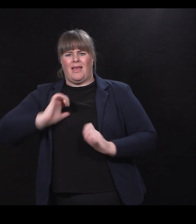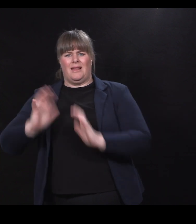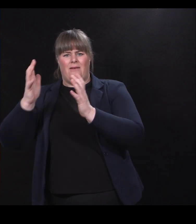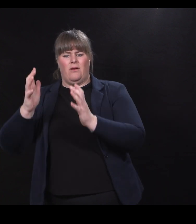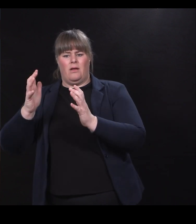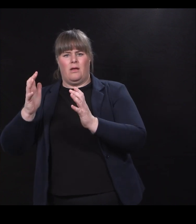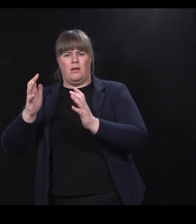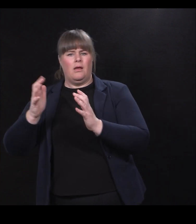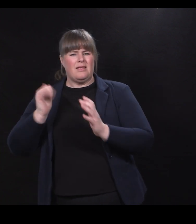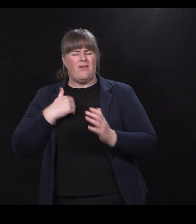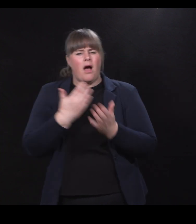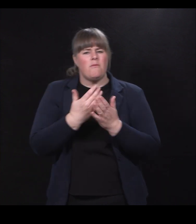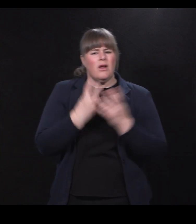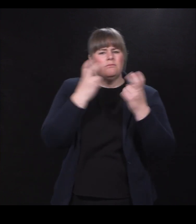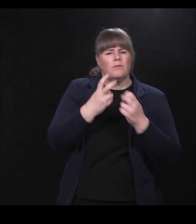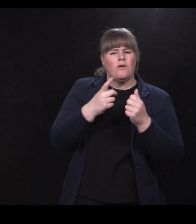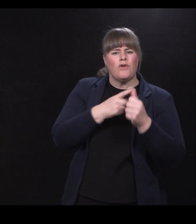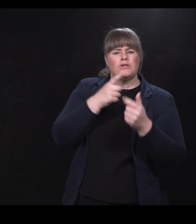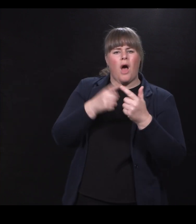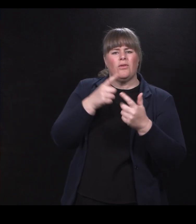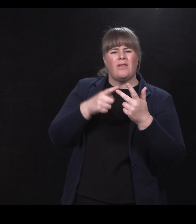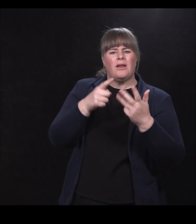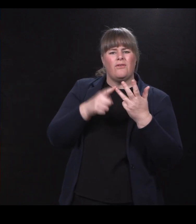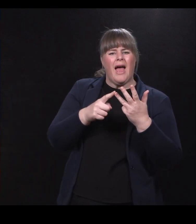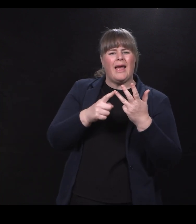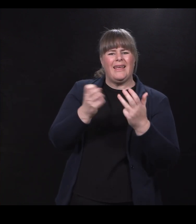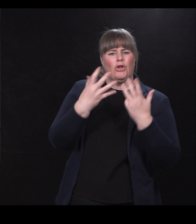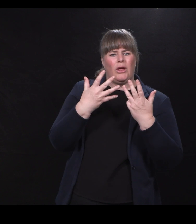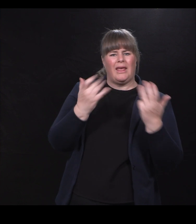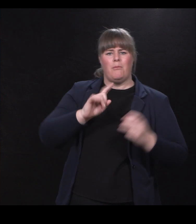fjerde inntrykk. Ikke døm oss for det første. Takk.